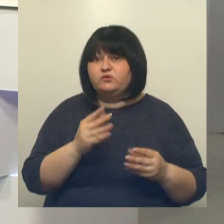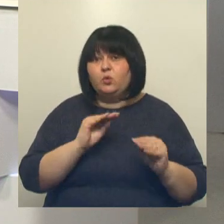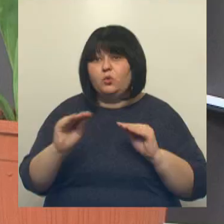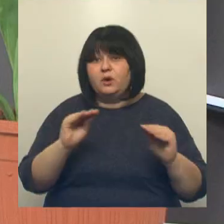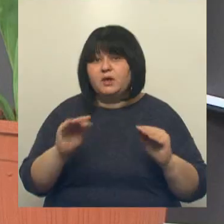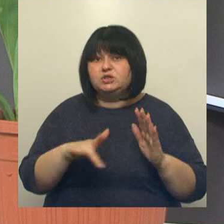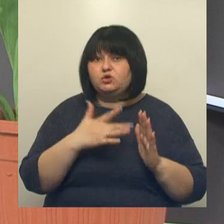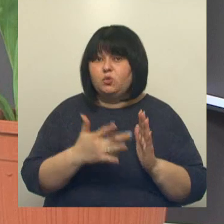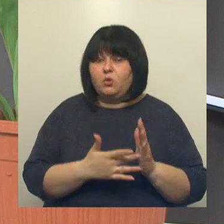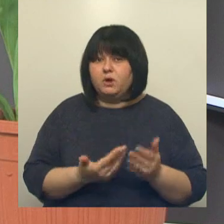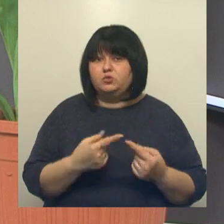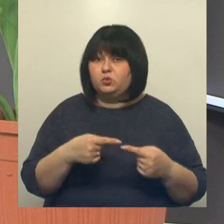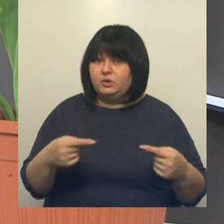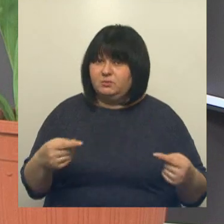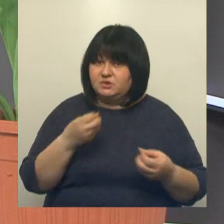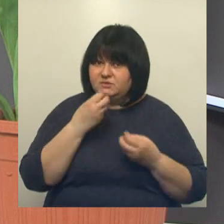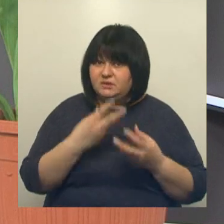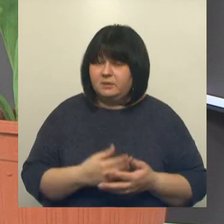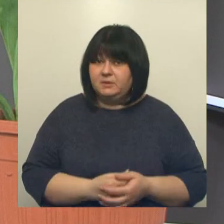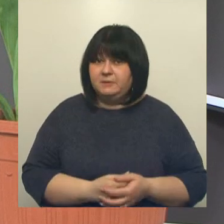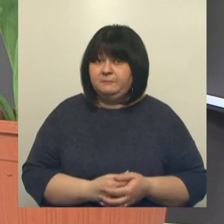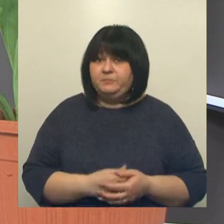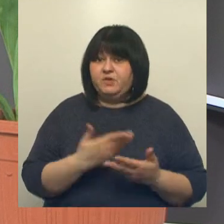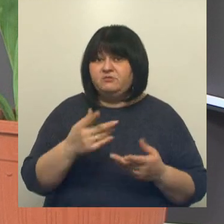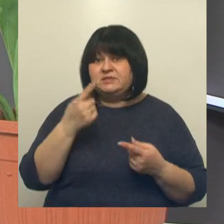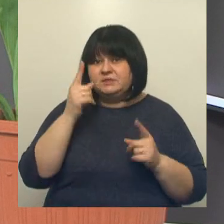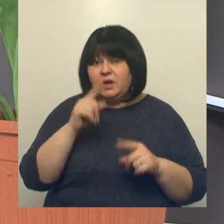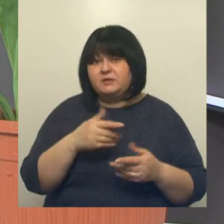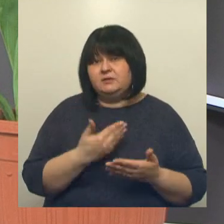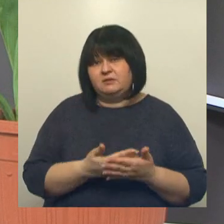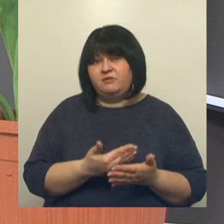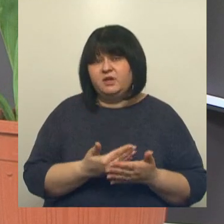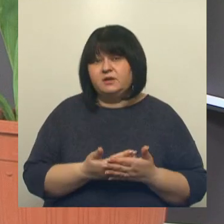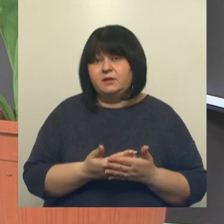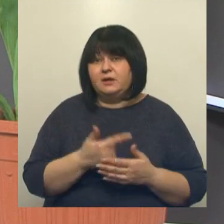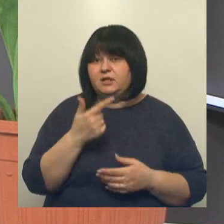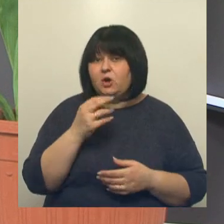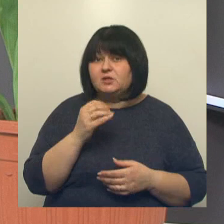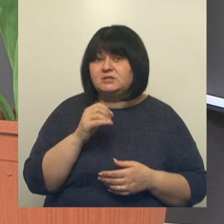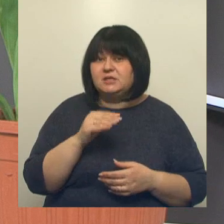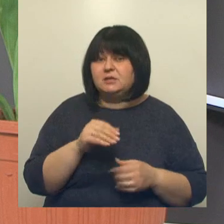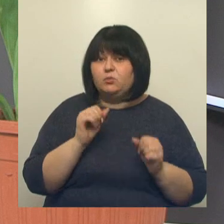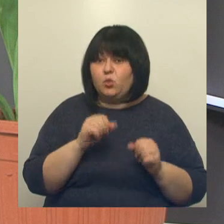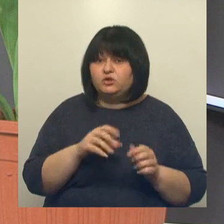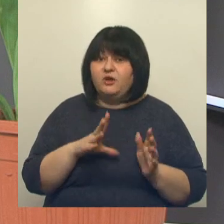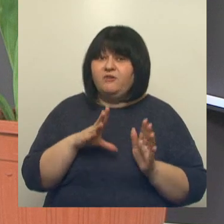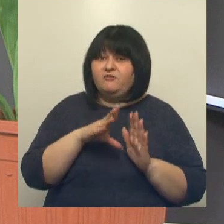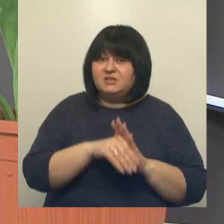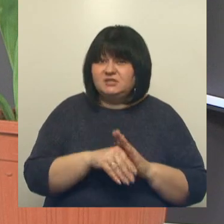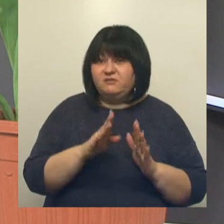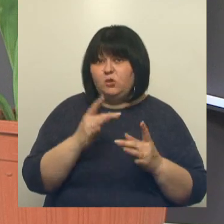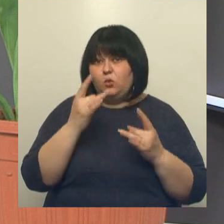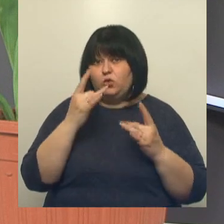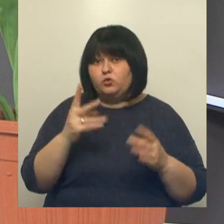украсить город? Вы знаете, наверное, гиацинты тоже можно ввести в культуру. Но,